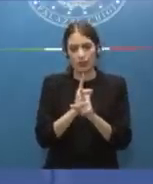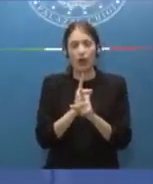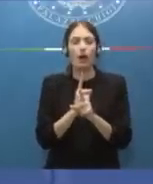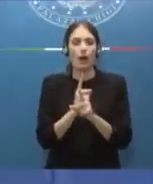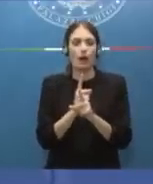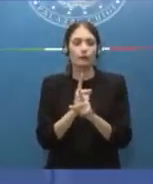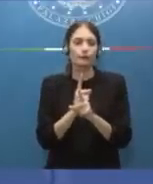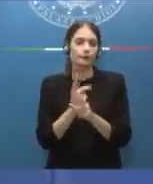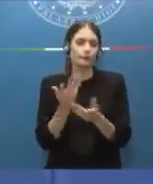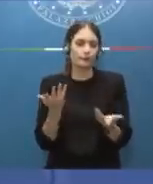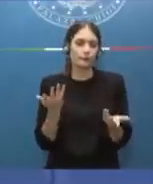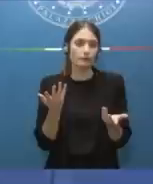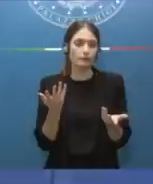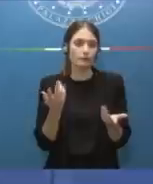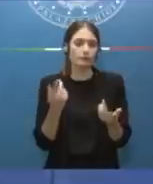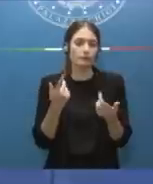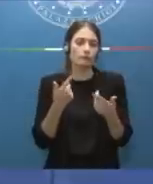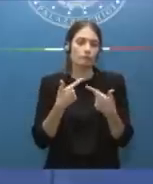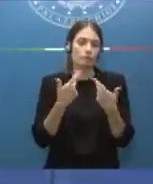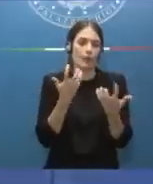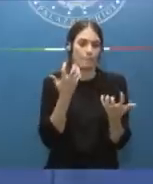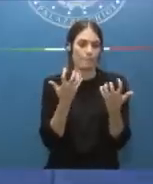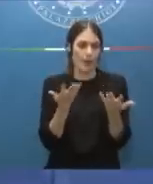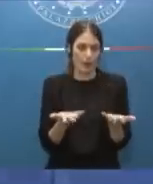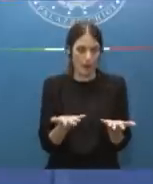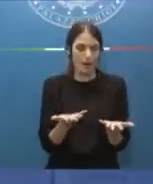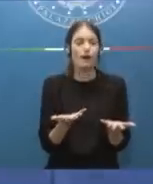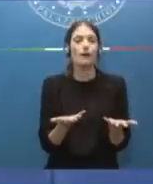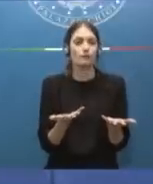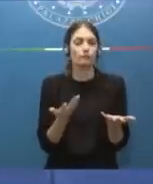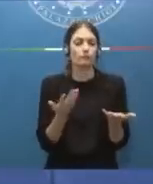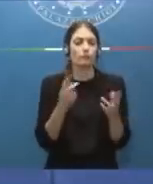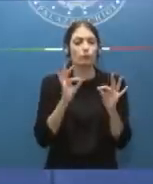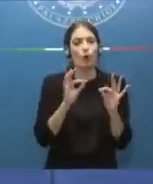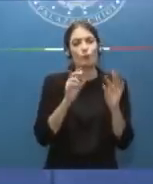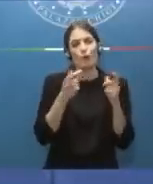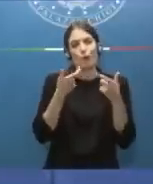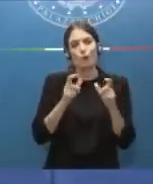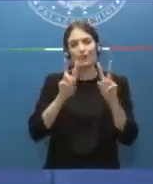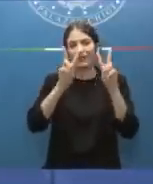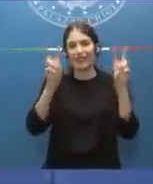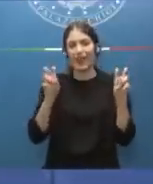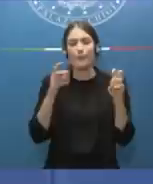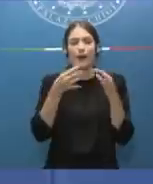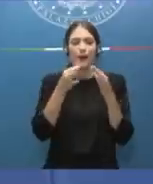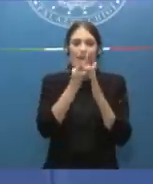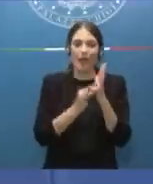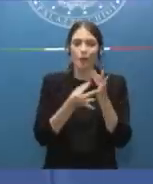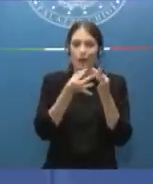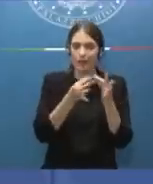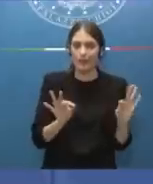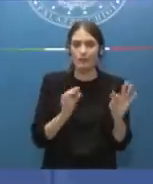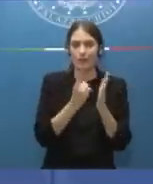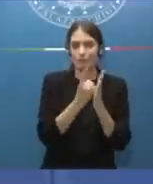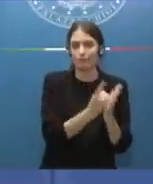in maniera così chiara così come sono contenta di averlo dato sul tema del rispetto delle regole e la legalità di uno